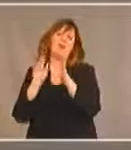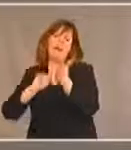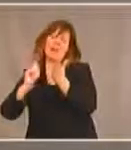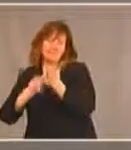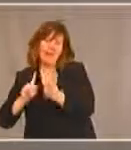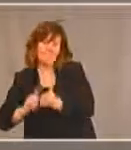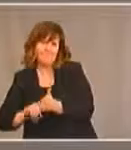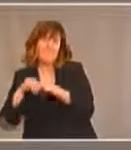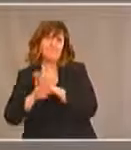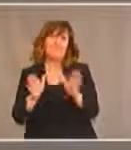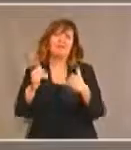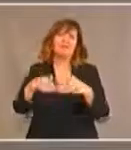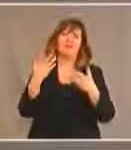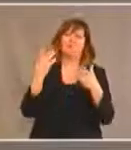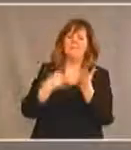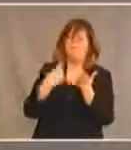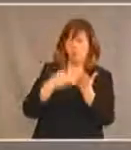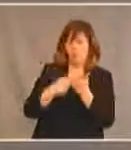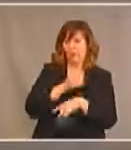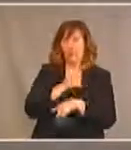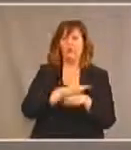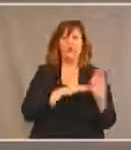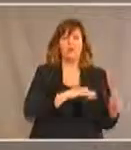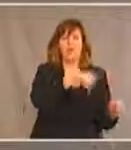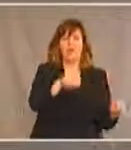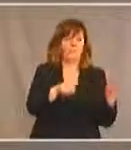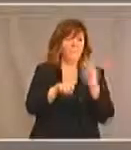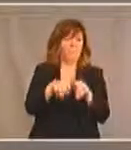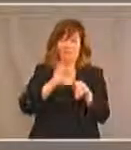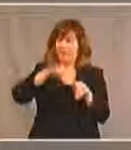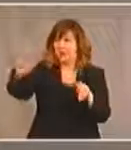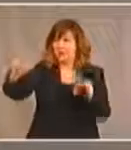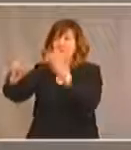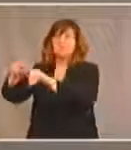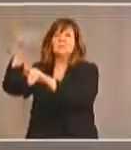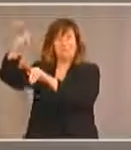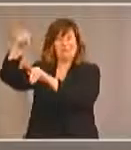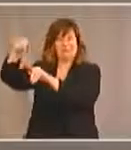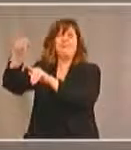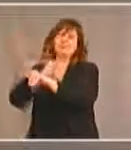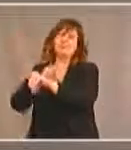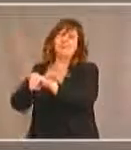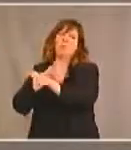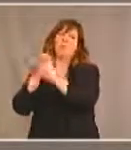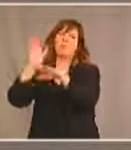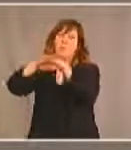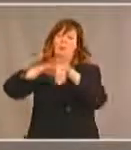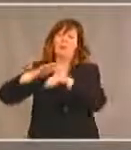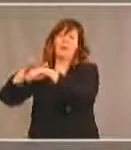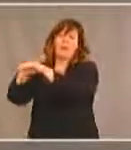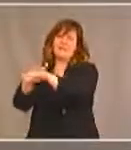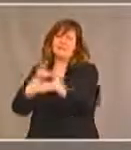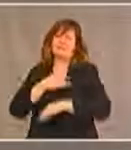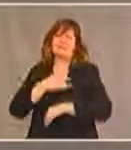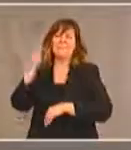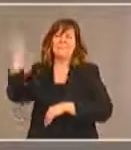communes voudra, j'en suis sûre, tenir des consultations sur ce texte de loi et recueillir